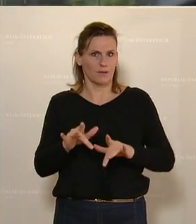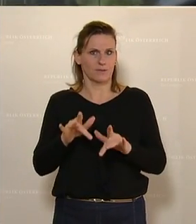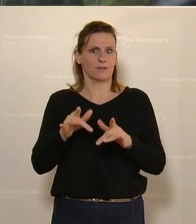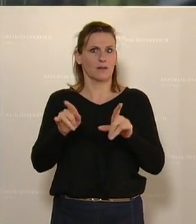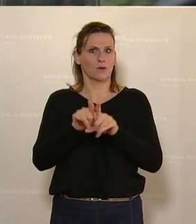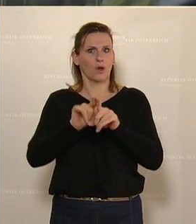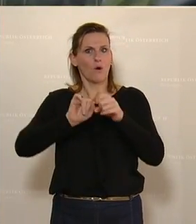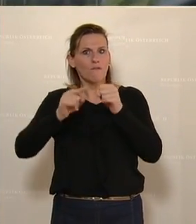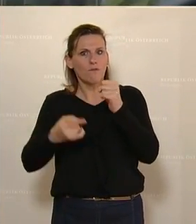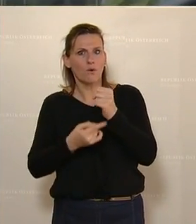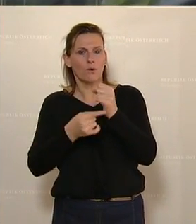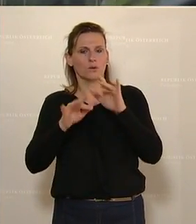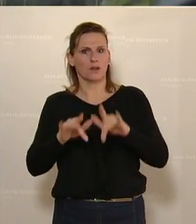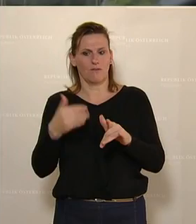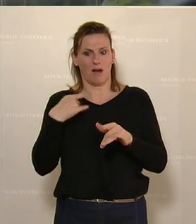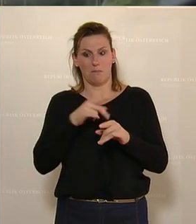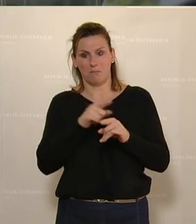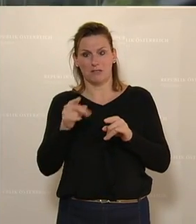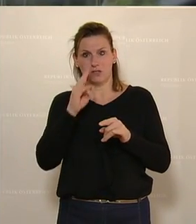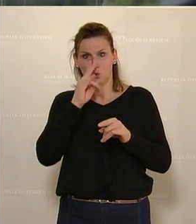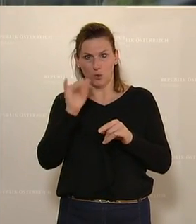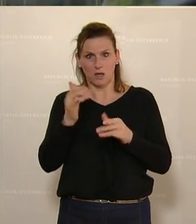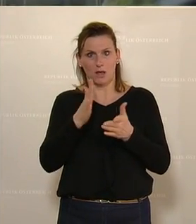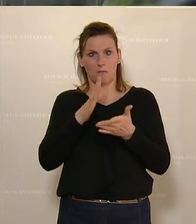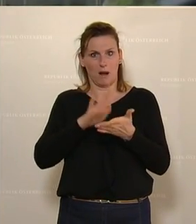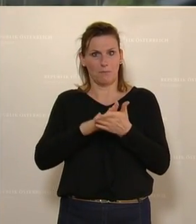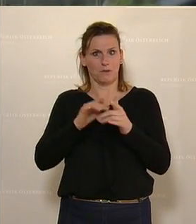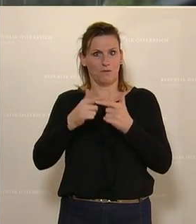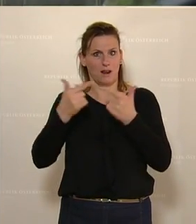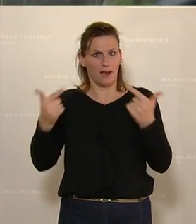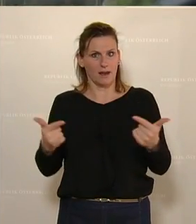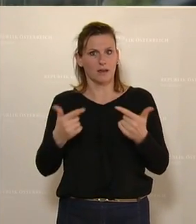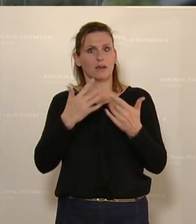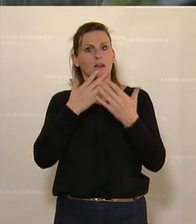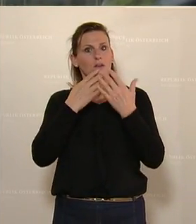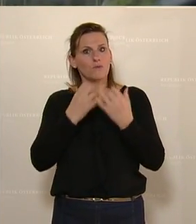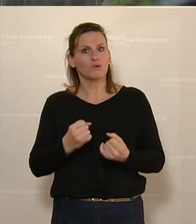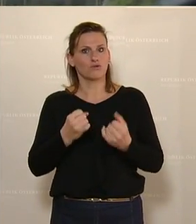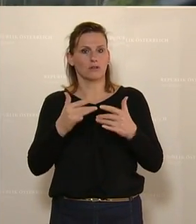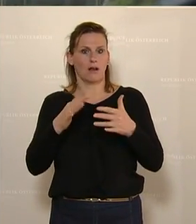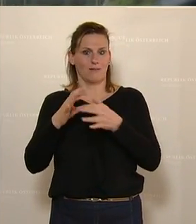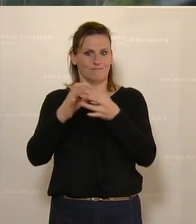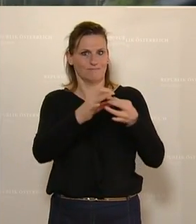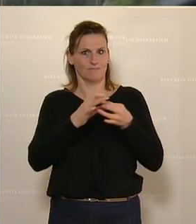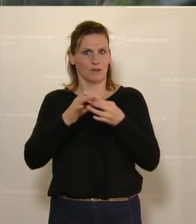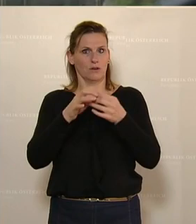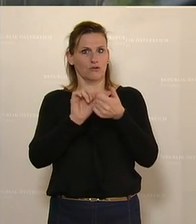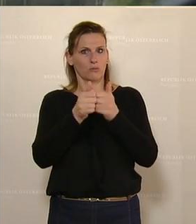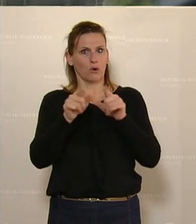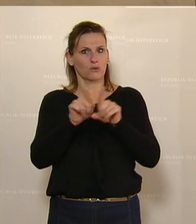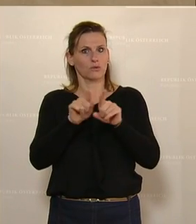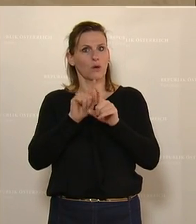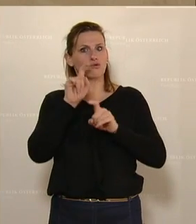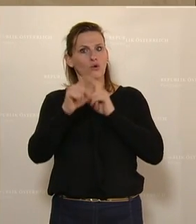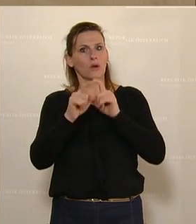Sportliegenfonds, sie wurden jetzt bis Juni verlängert. Alles Anliegen des organisierten Sports, ebenso die steuerlichen